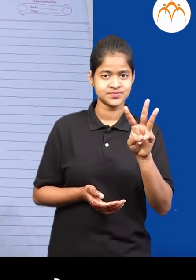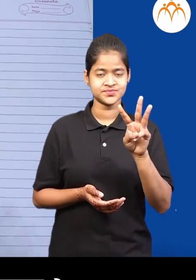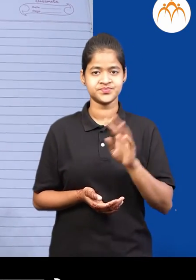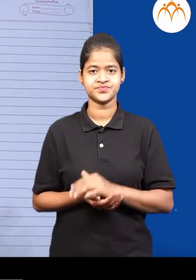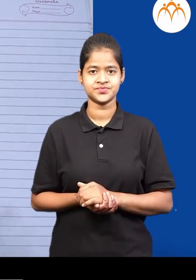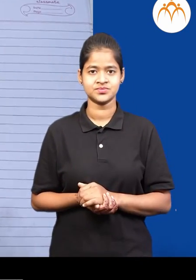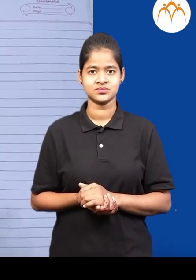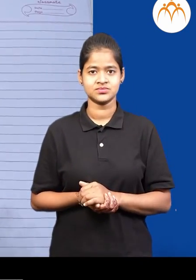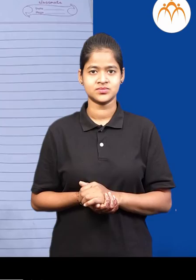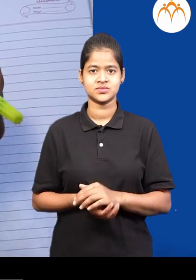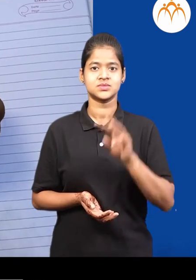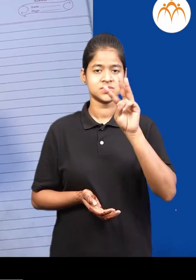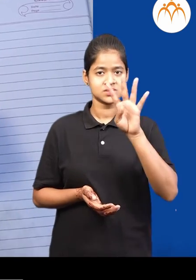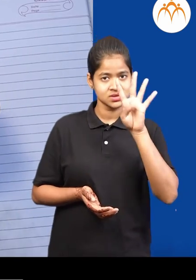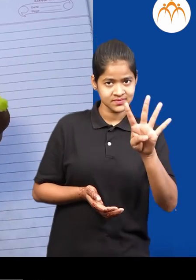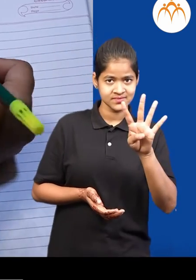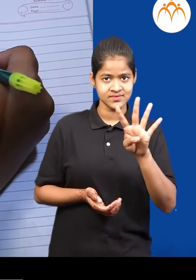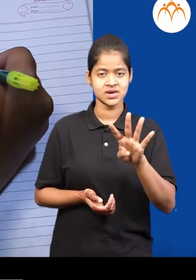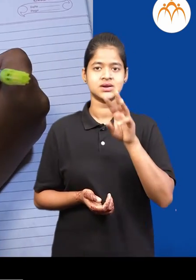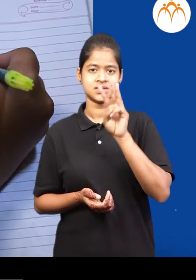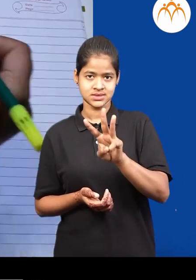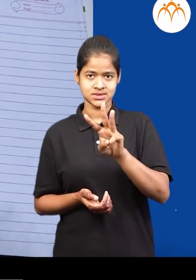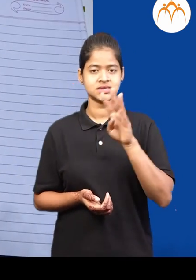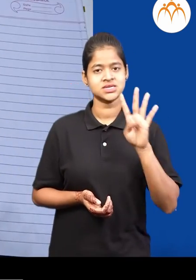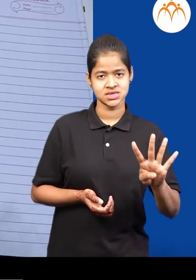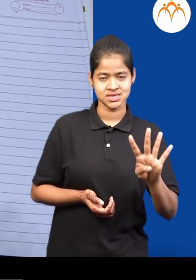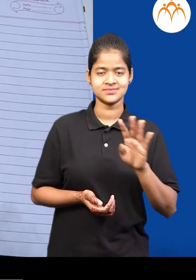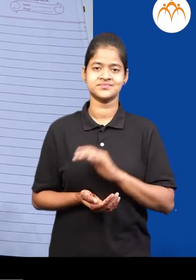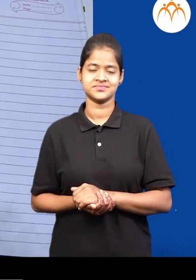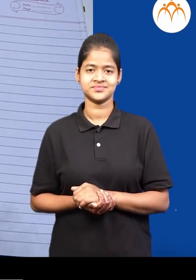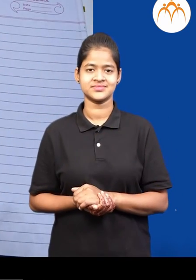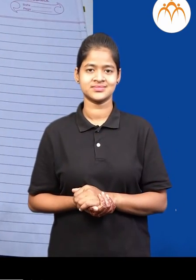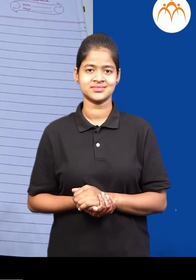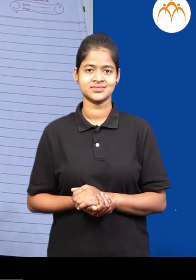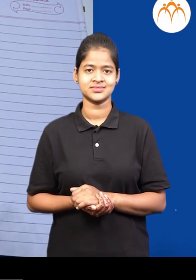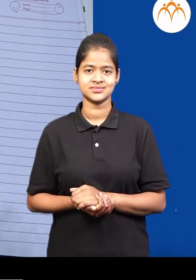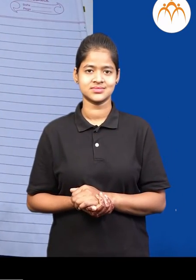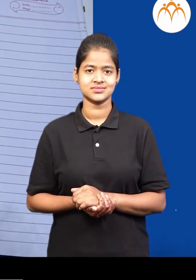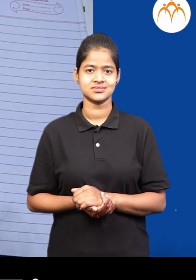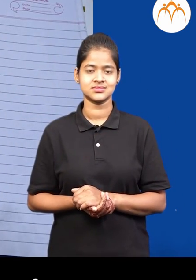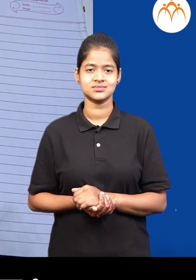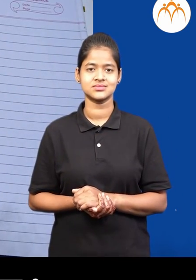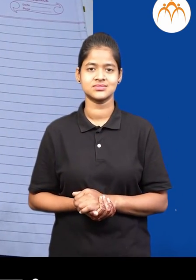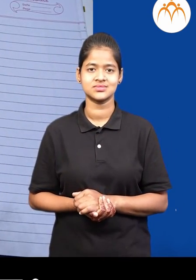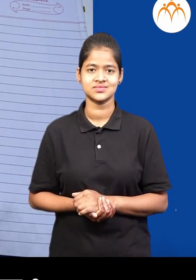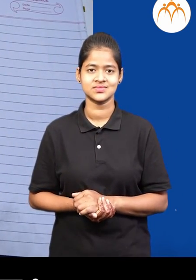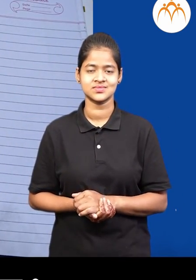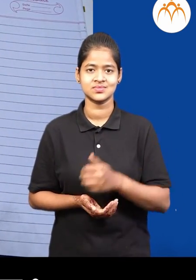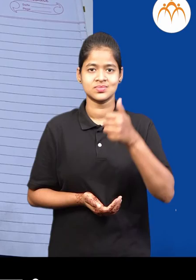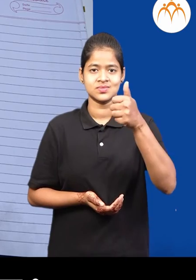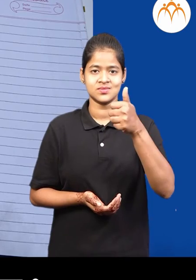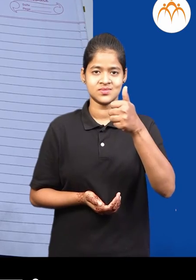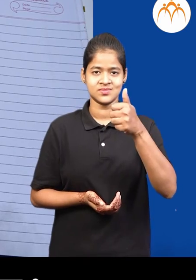3 संख्या 2 चवतिस दशक 3 एकक 4 संख्या 1